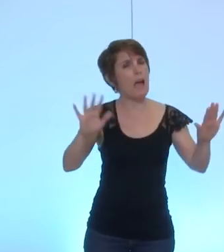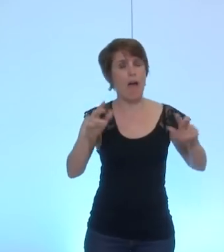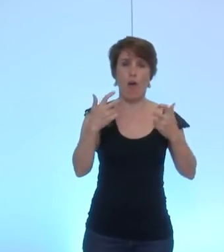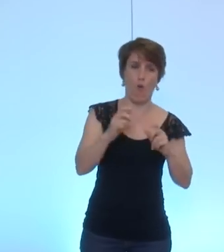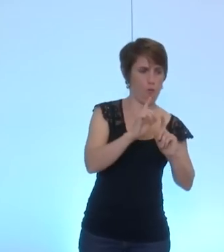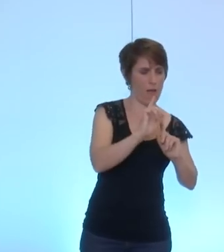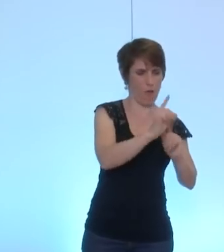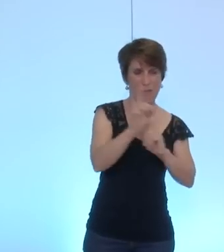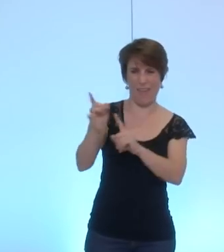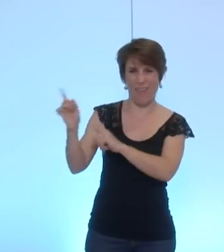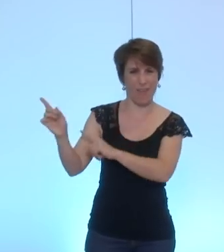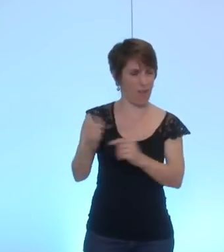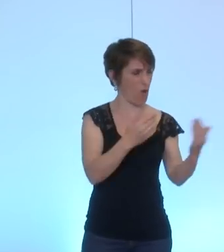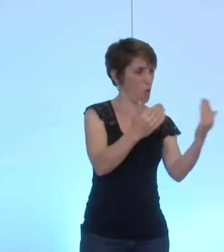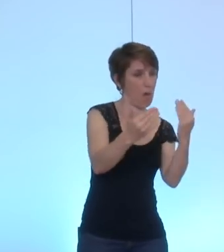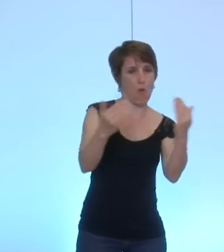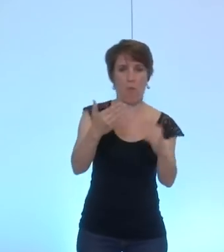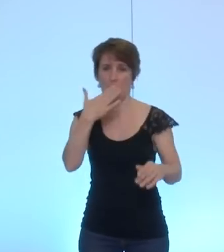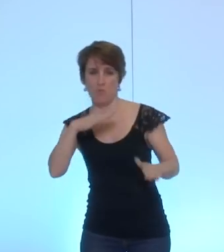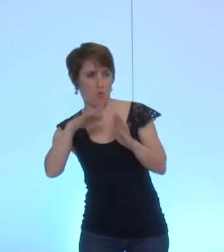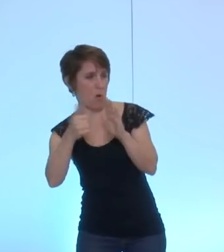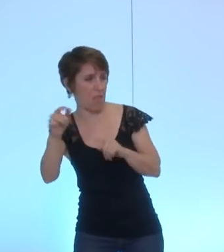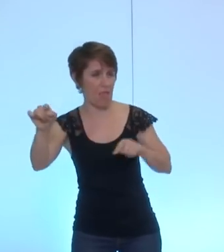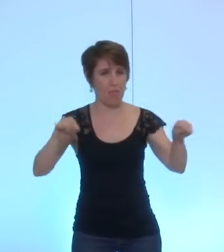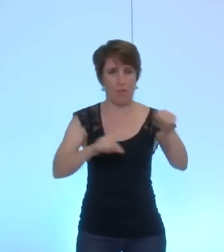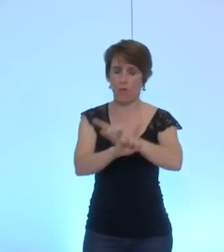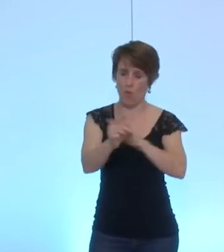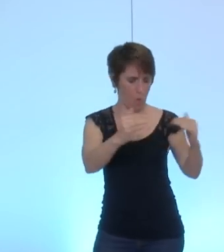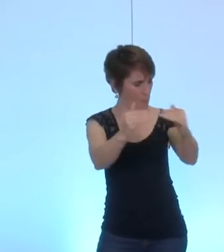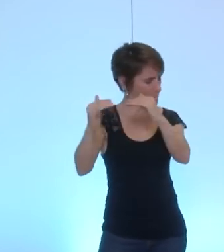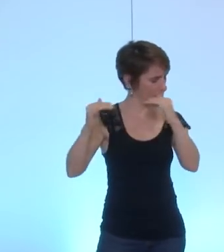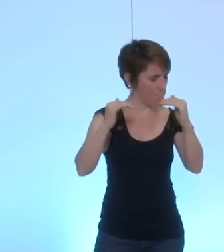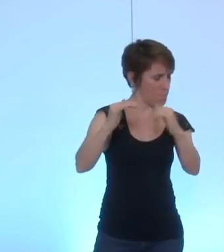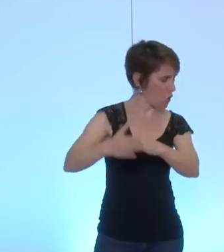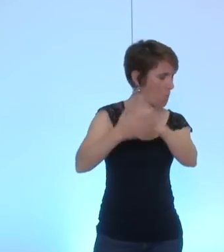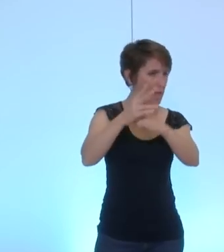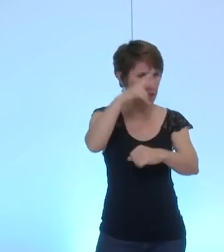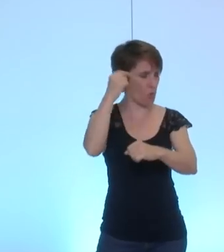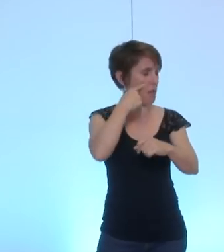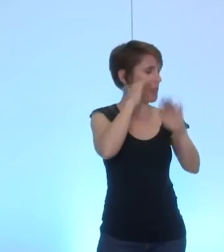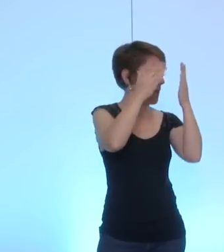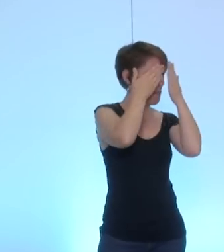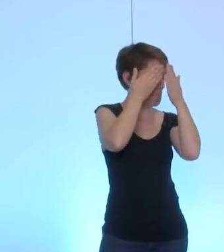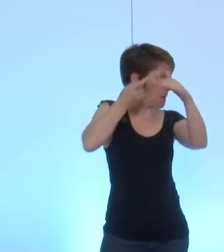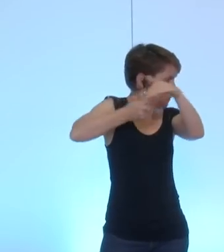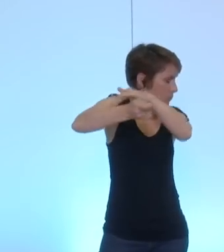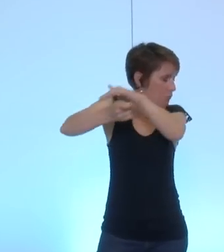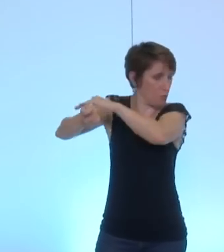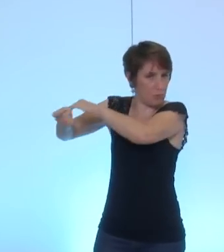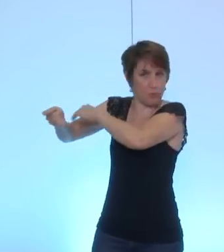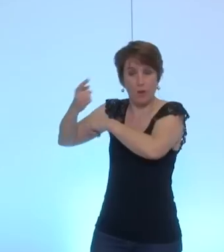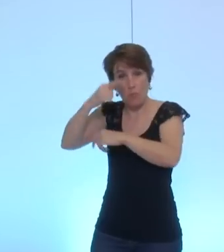agir dans le sens de la paix partout où cela peut aider l'action humanitaire au service des populations bombardées